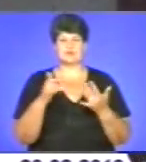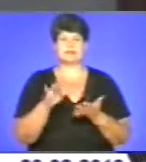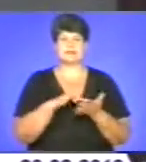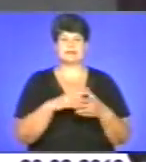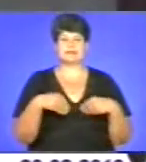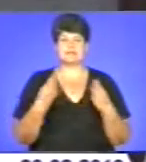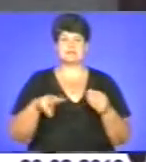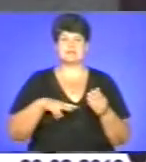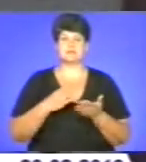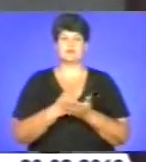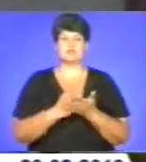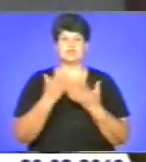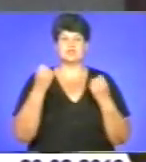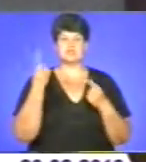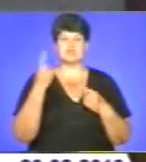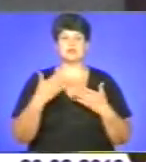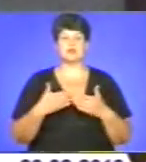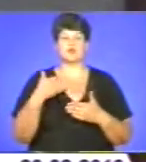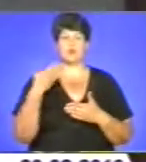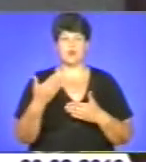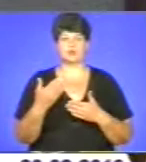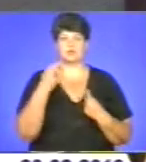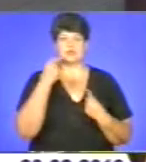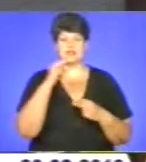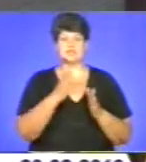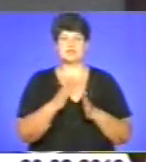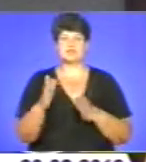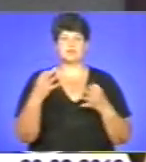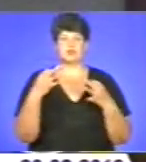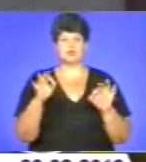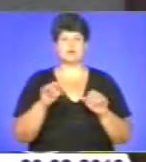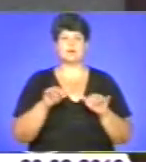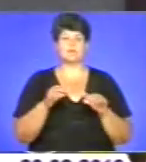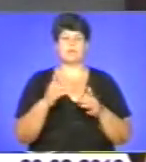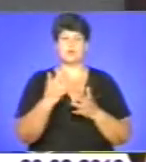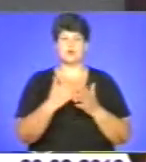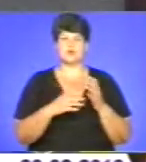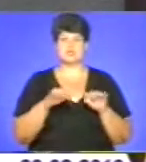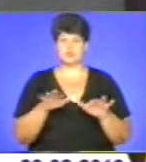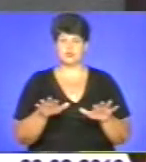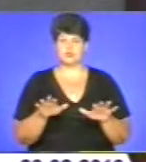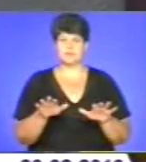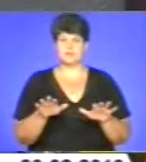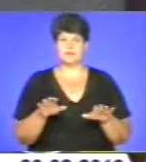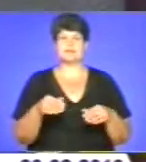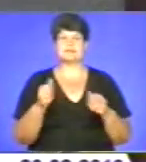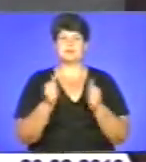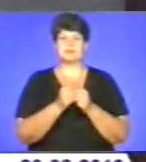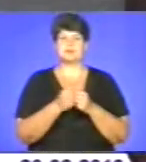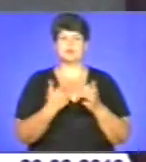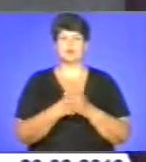адміністративних послуг – це є ще один крок до досконалення системи дозвільних процедур. Це ще один крок до наближення до людей.